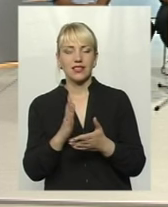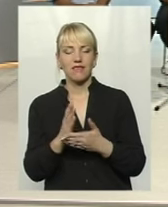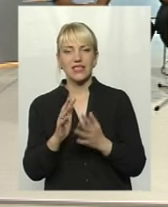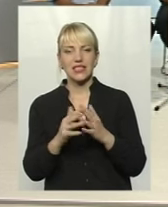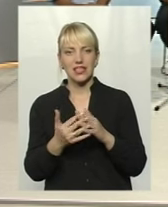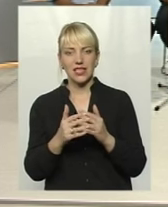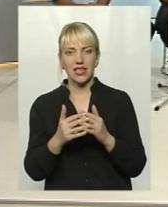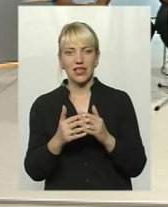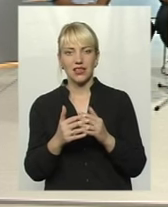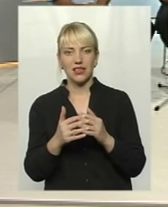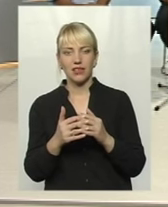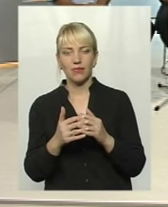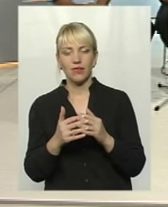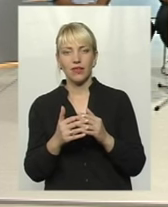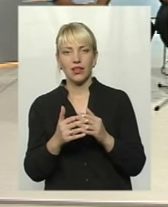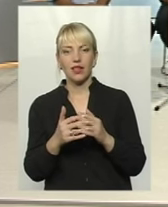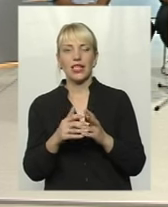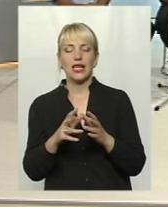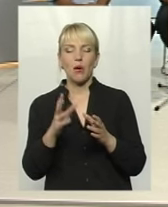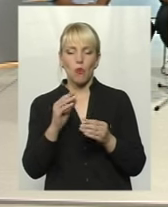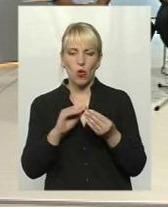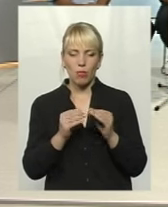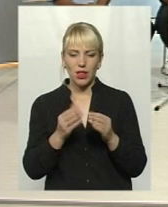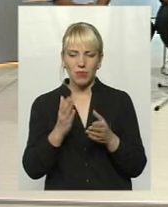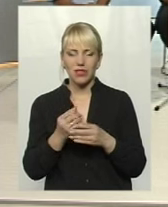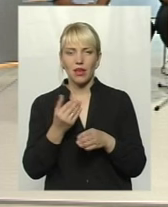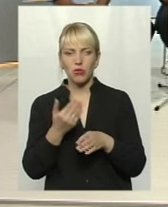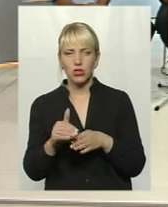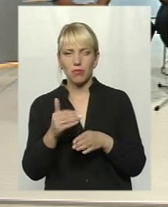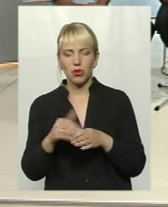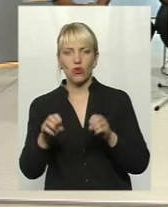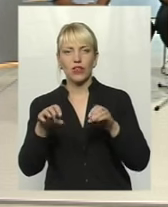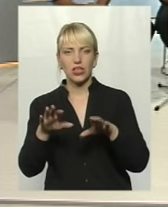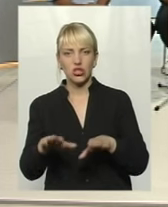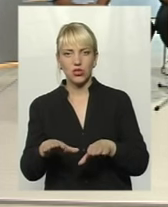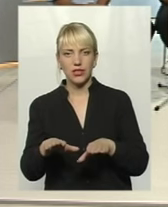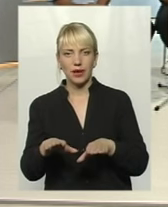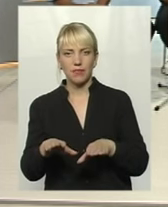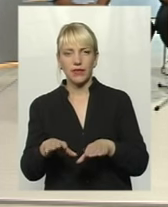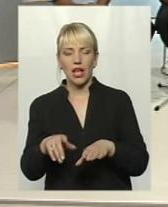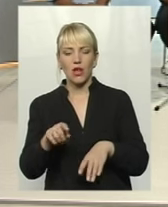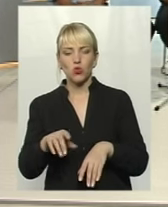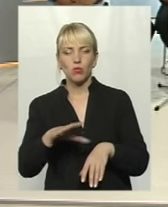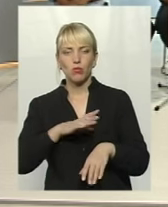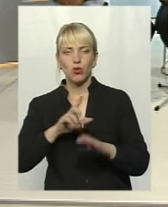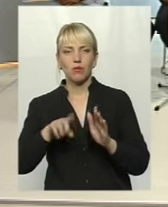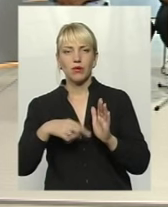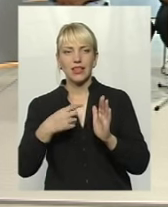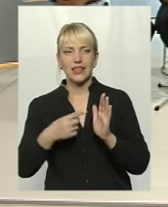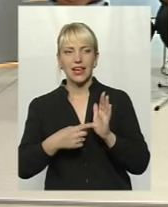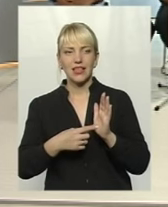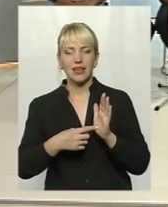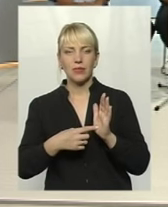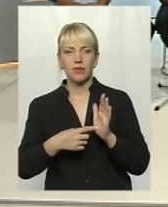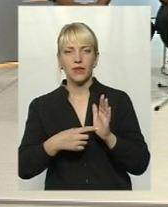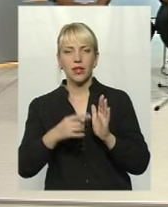завжди відділ, вони проблеми є, але вони помаленьку вирішуються. А тут багато питань обсуждається, таких, які